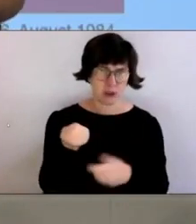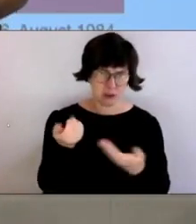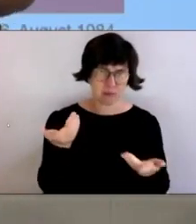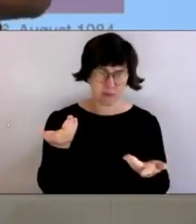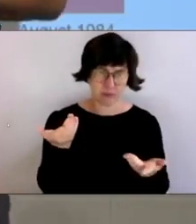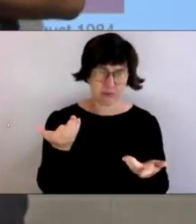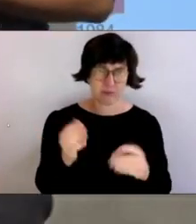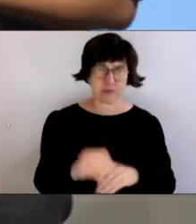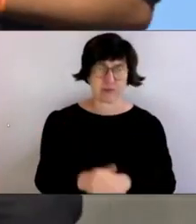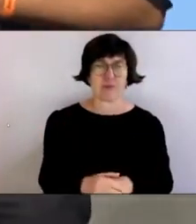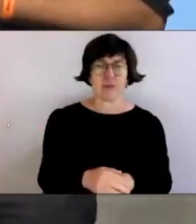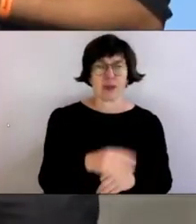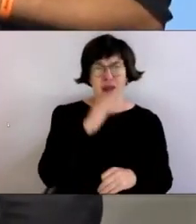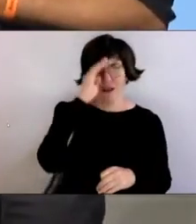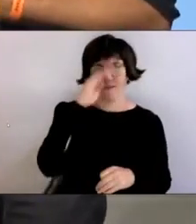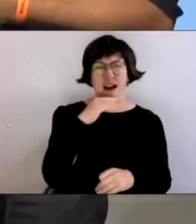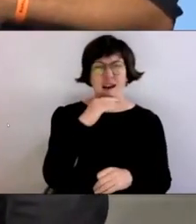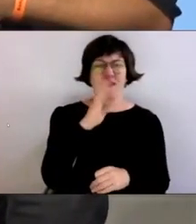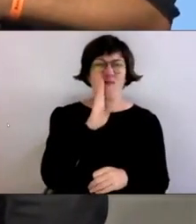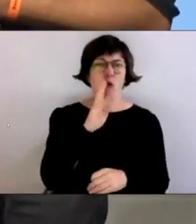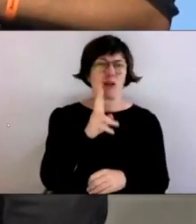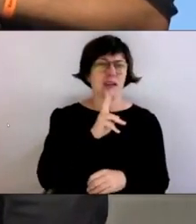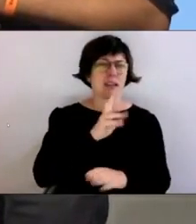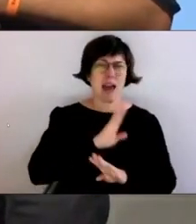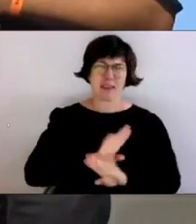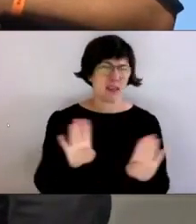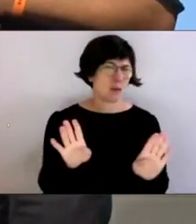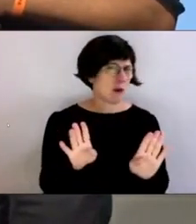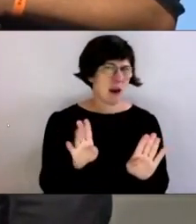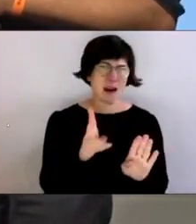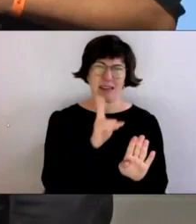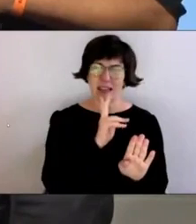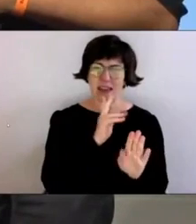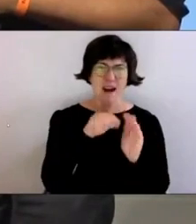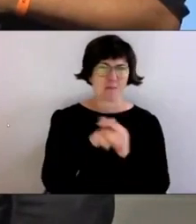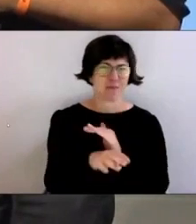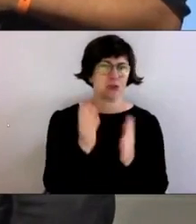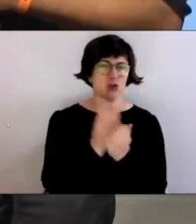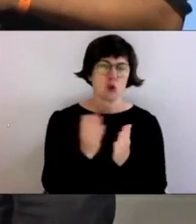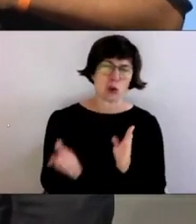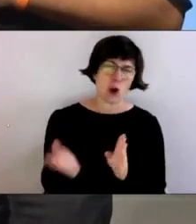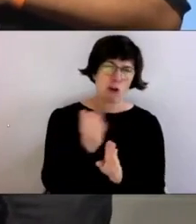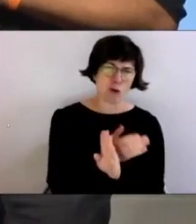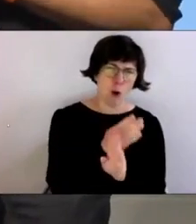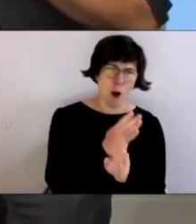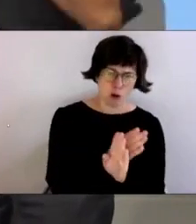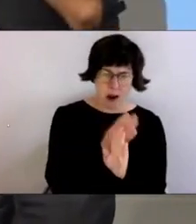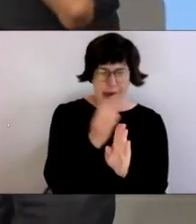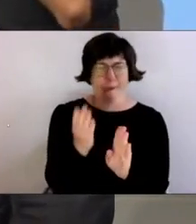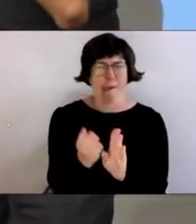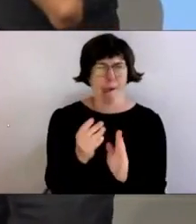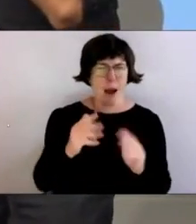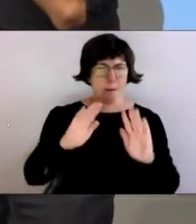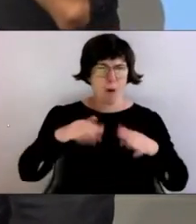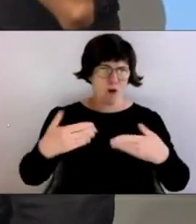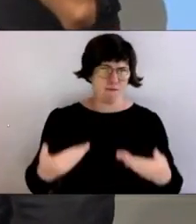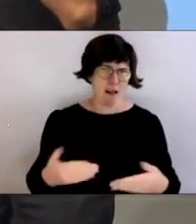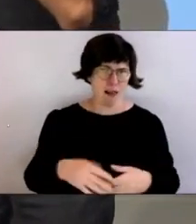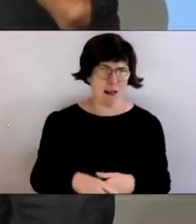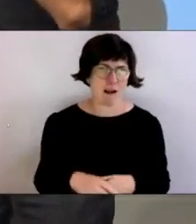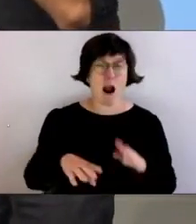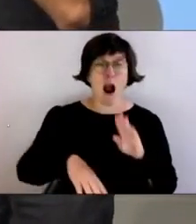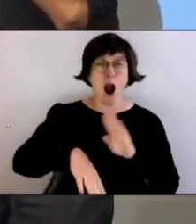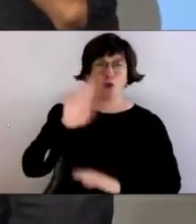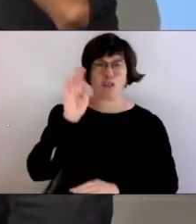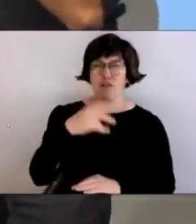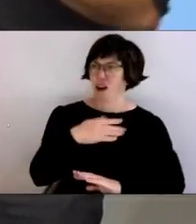Unsere Väter lebten nicht mehr in der DDR. Sie verließen die DDR bereits vor oder kurz nach dem Mauerfall. Aufgewachsen sind